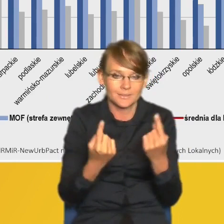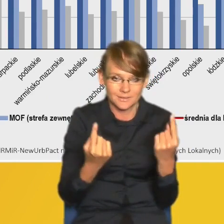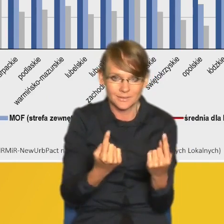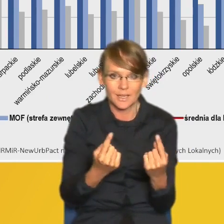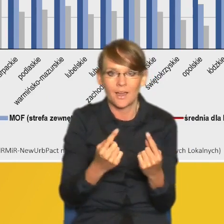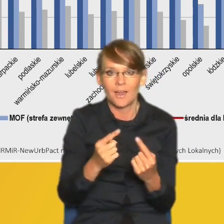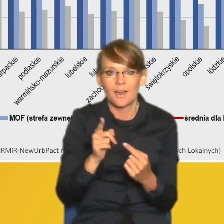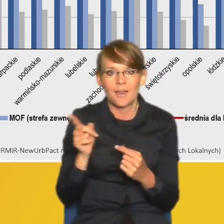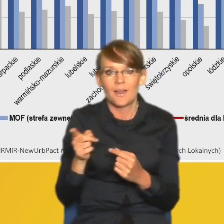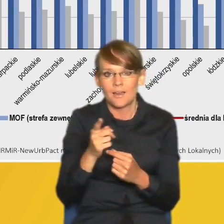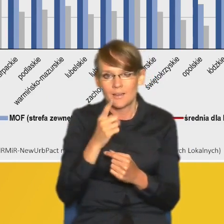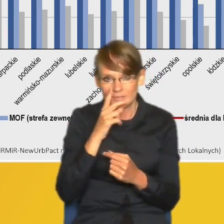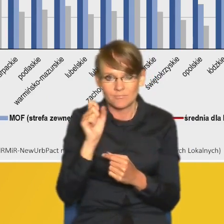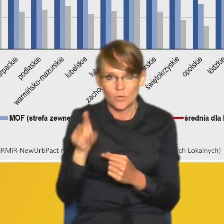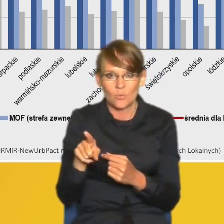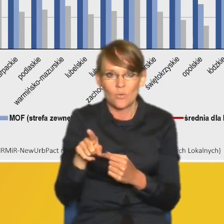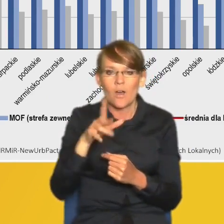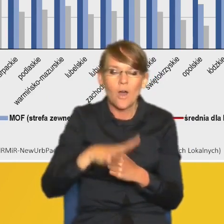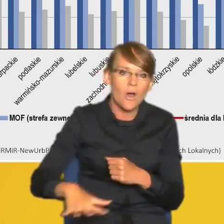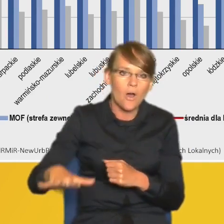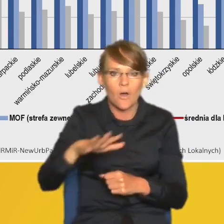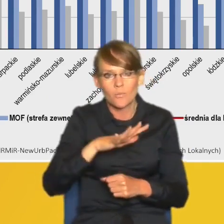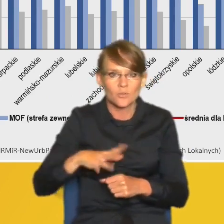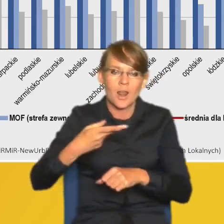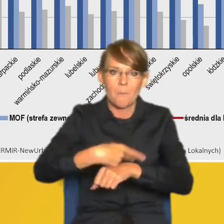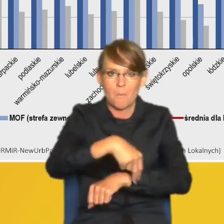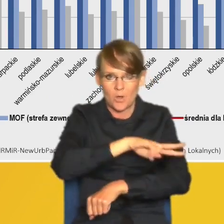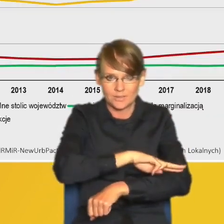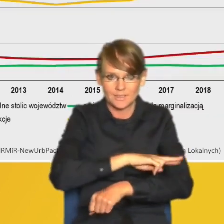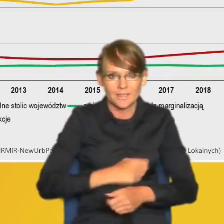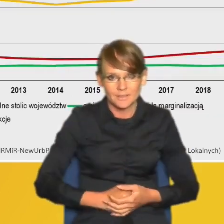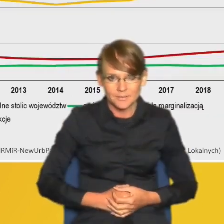czynienia w obszarze funkcjonalnym Poznania.